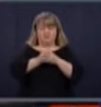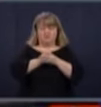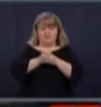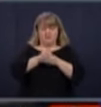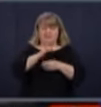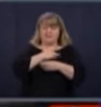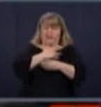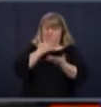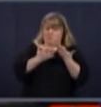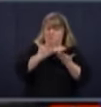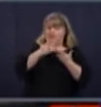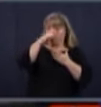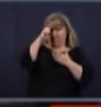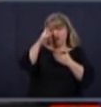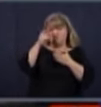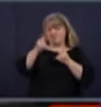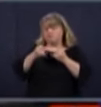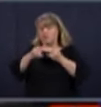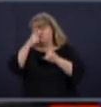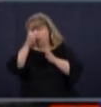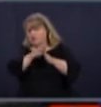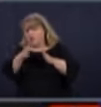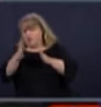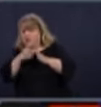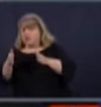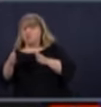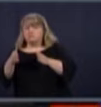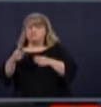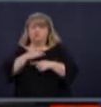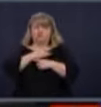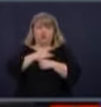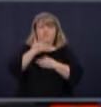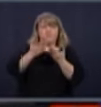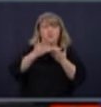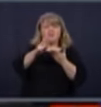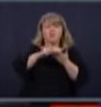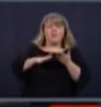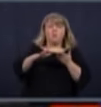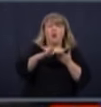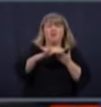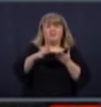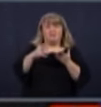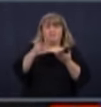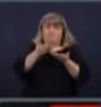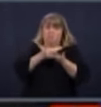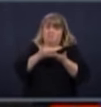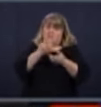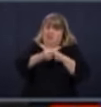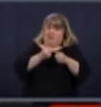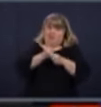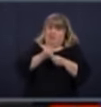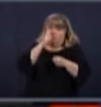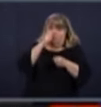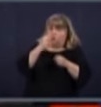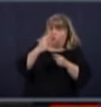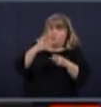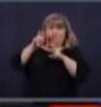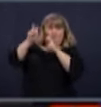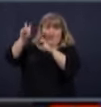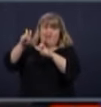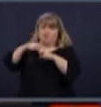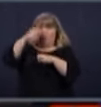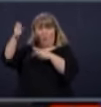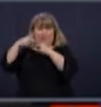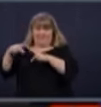l'été, que les Québécois, qui probablement n'iront pas à l'étranger, puissent utiliser les infrastructures